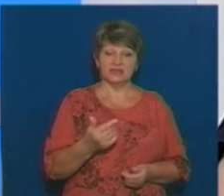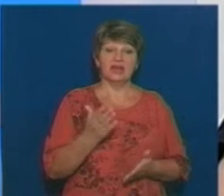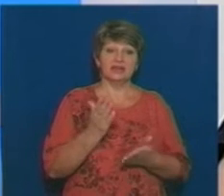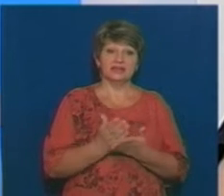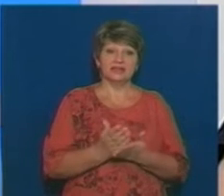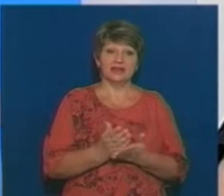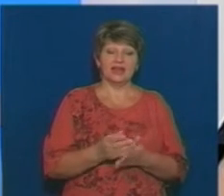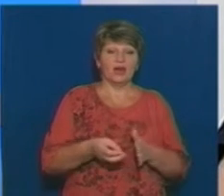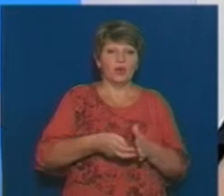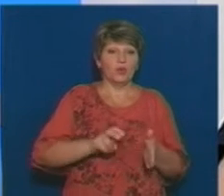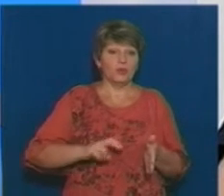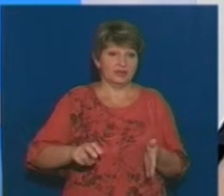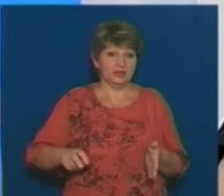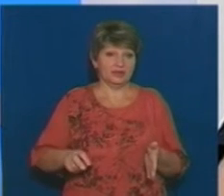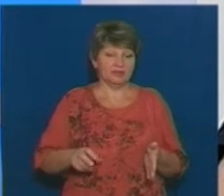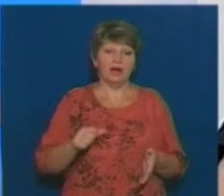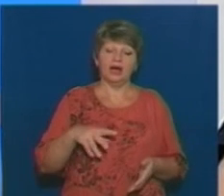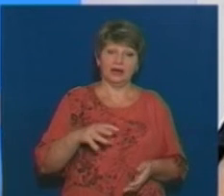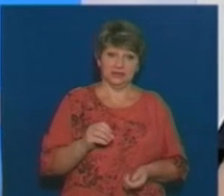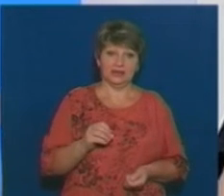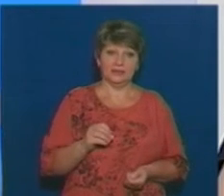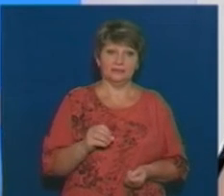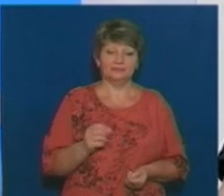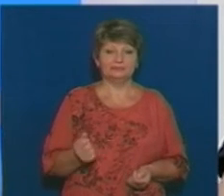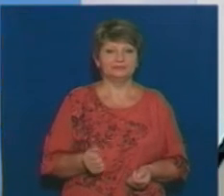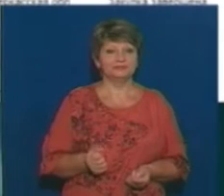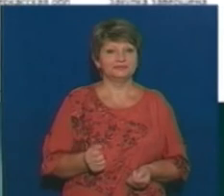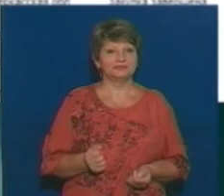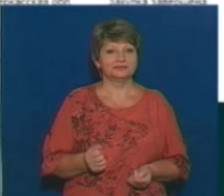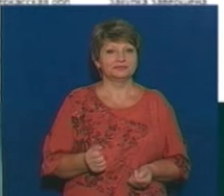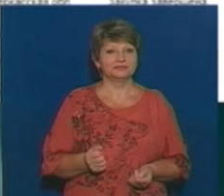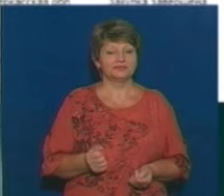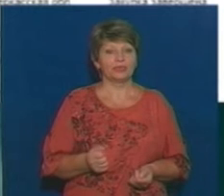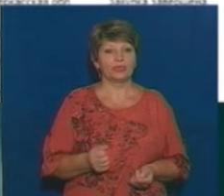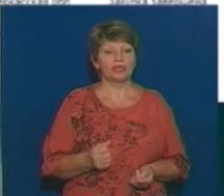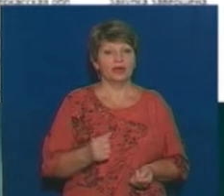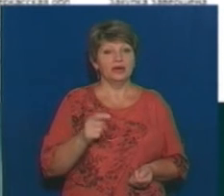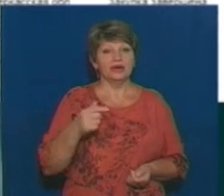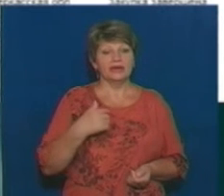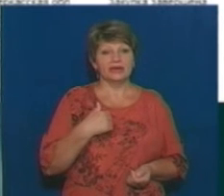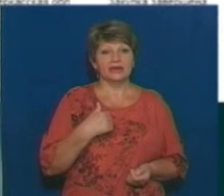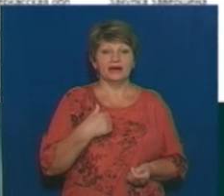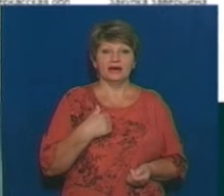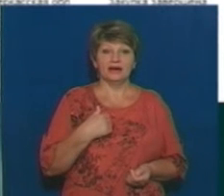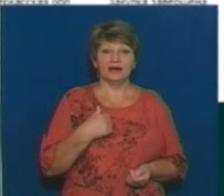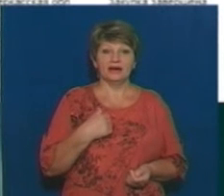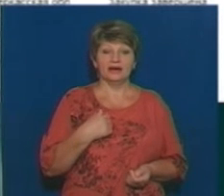уникненням процедур, але, пан Сергій там може допомнить, мені здається, що по цим